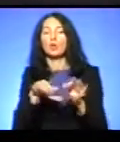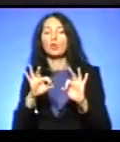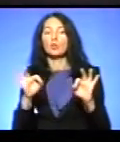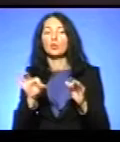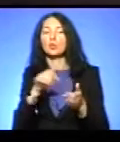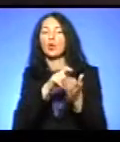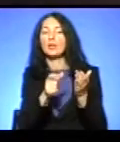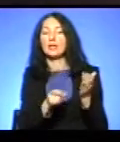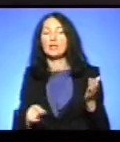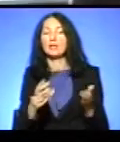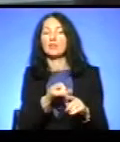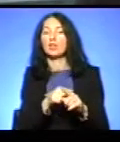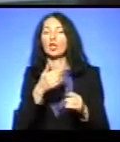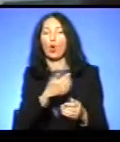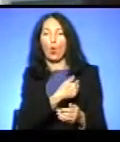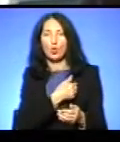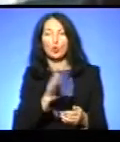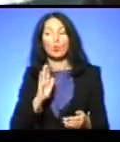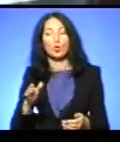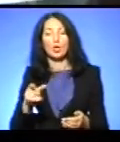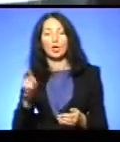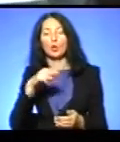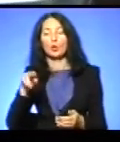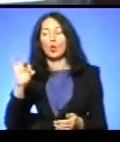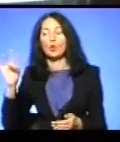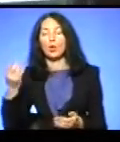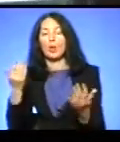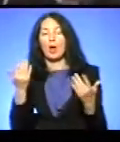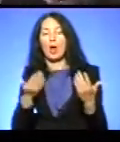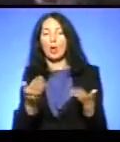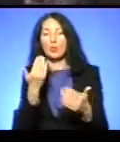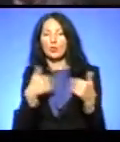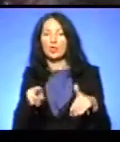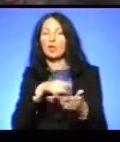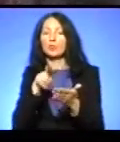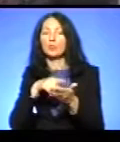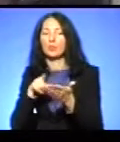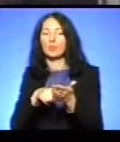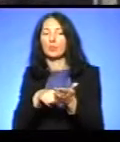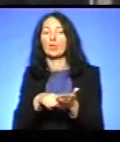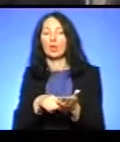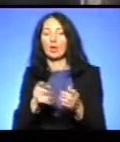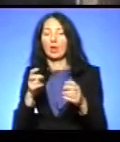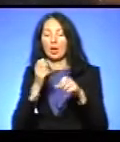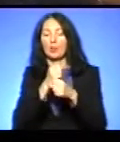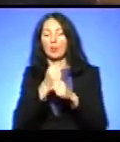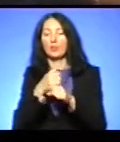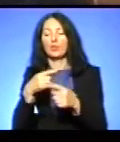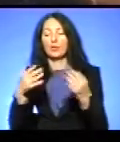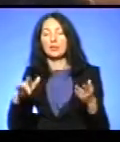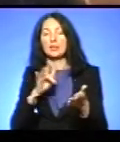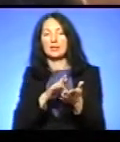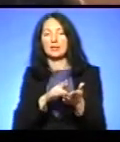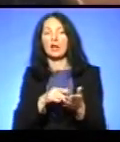італійців, які хочуть стати донорами, або вже їх протестували в різних регіональних центрах. Адже в Італії, щонайменше в